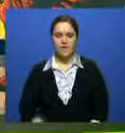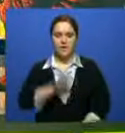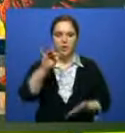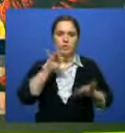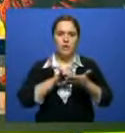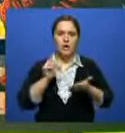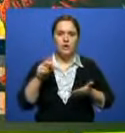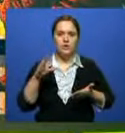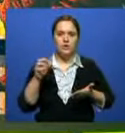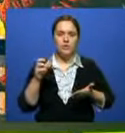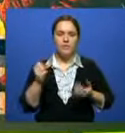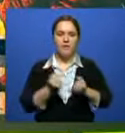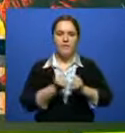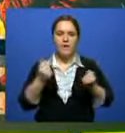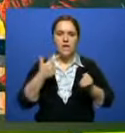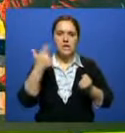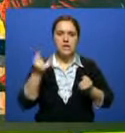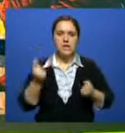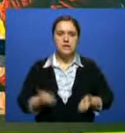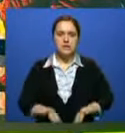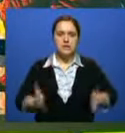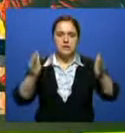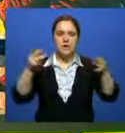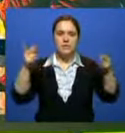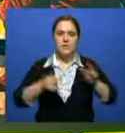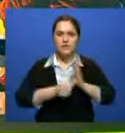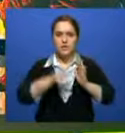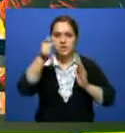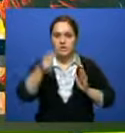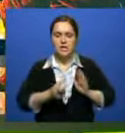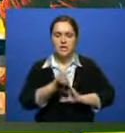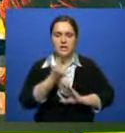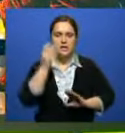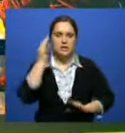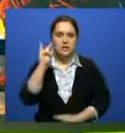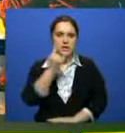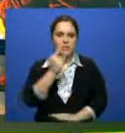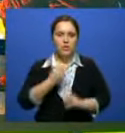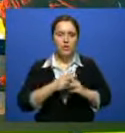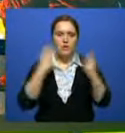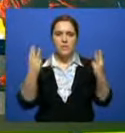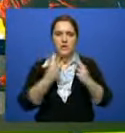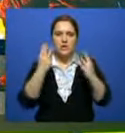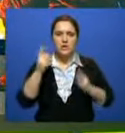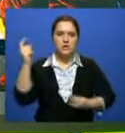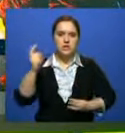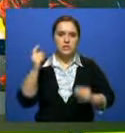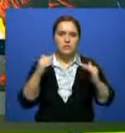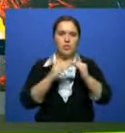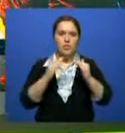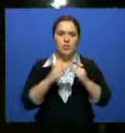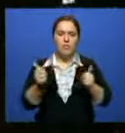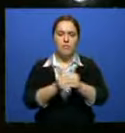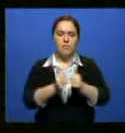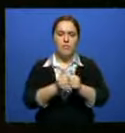пригороде Актобе из-за взрыва газового котла пострадали 6 человек, в том числе 11-летний ребенок. Пожар вспыхнул в частном